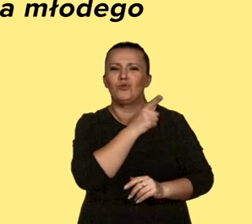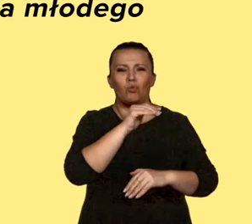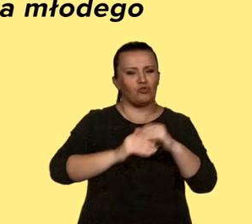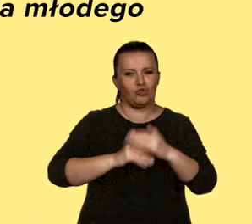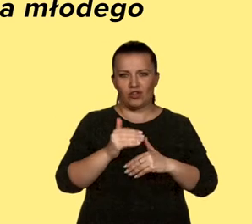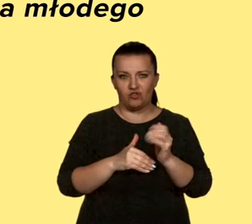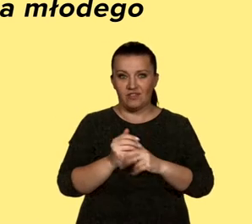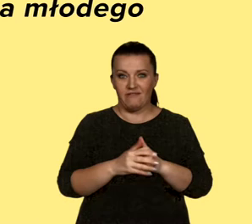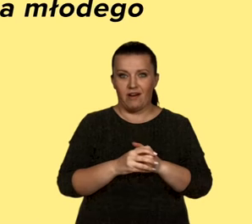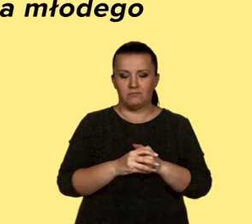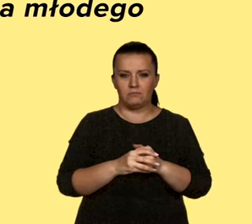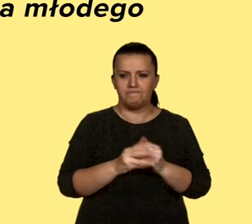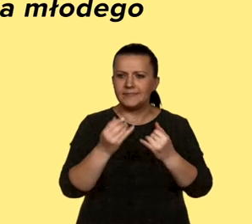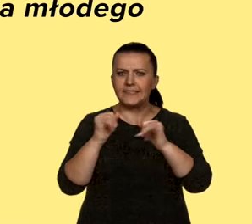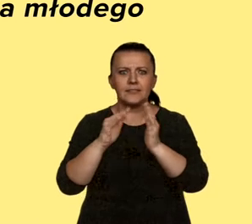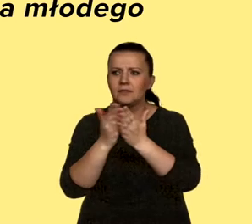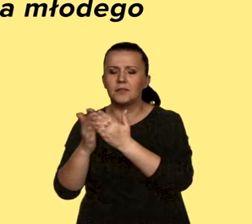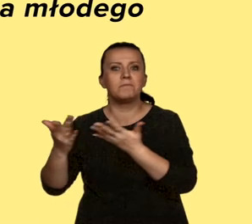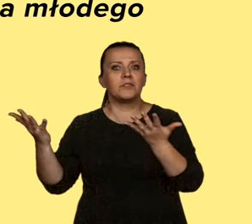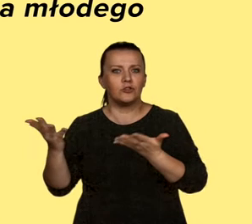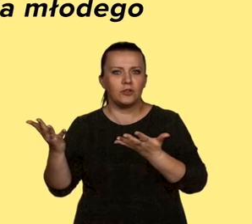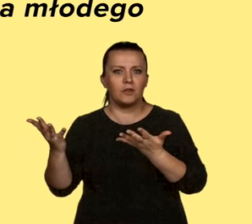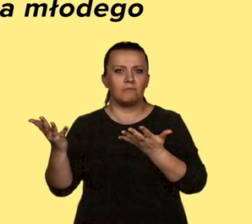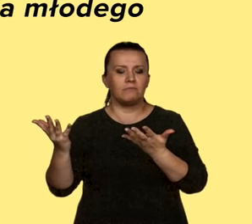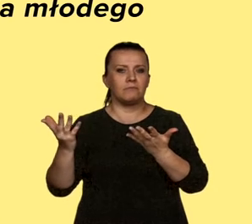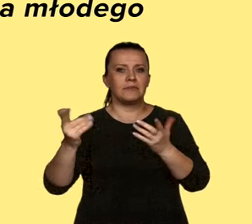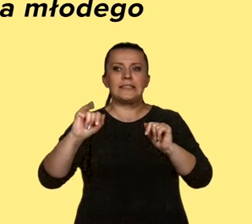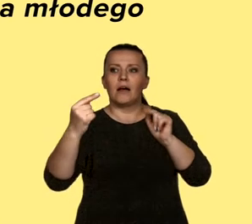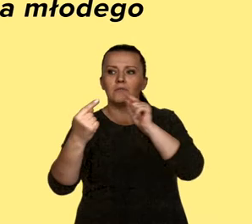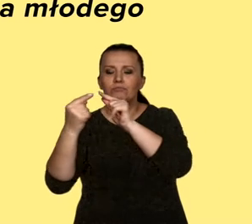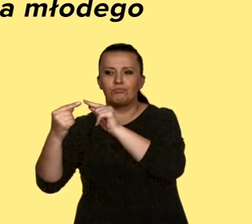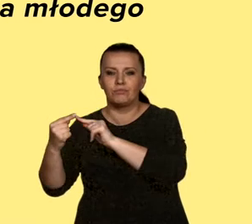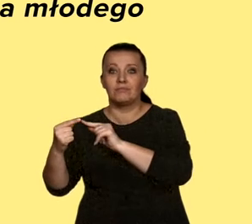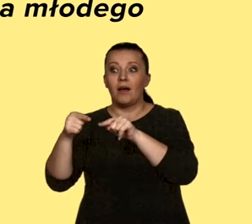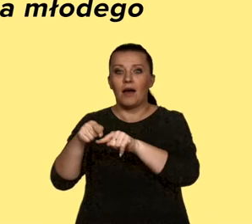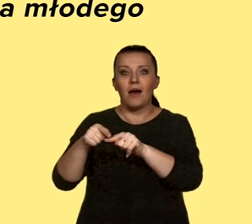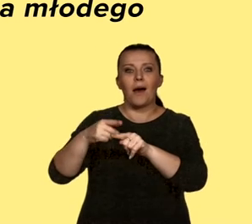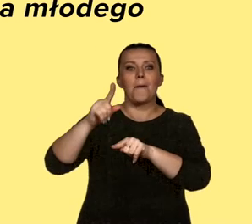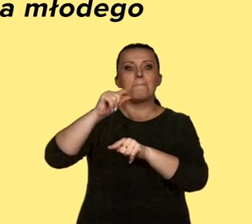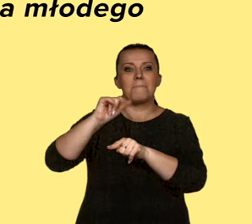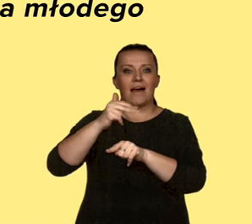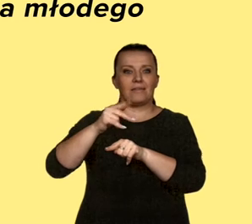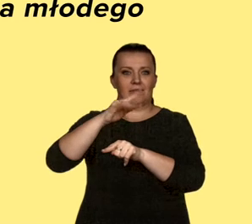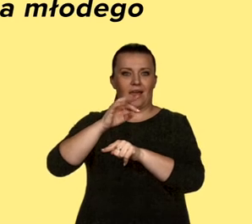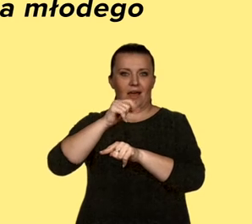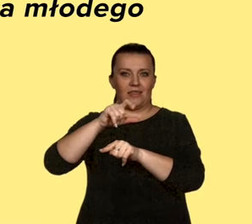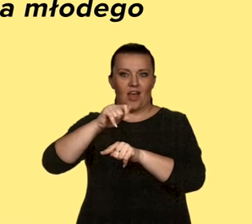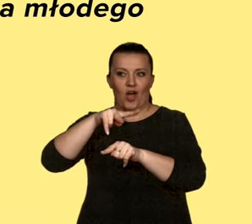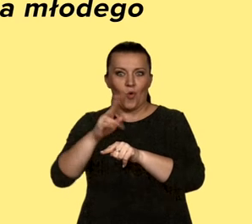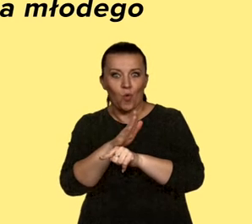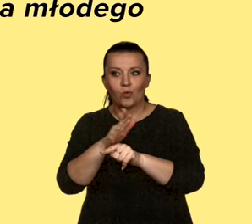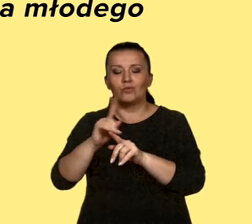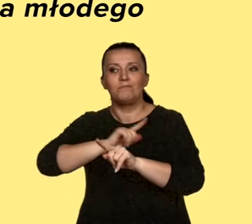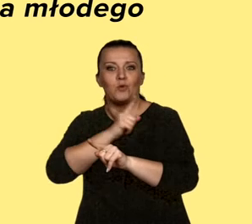temat miłości nieszczęśliwej. Gdzie znajdziemy go, w jakich innych tekstach literackich? No, choćby na przykład miłość Tadeusza i Zosi z Pana